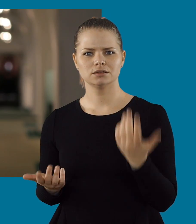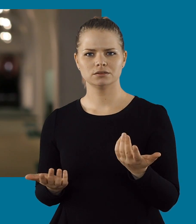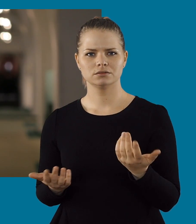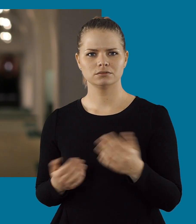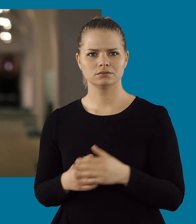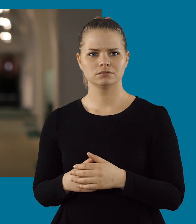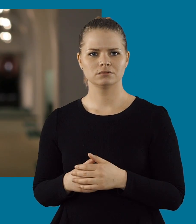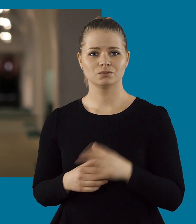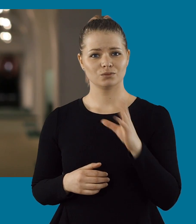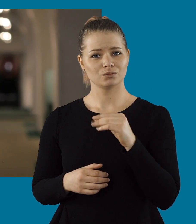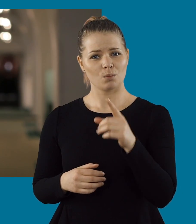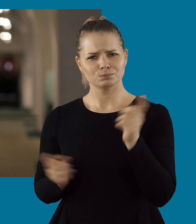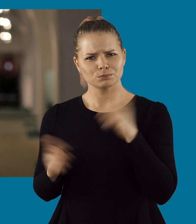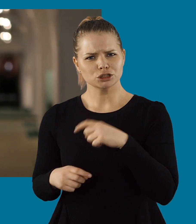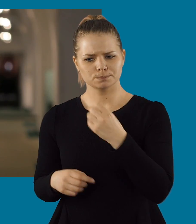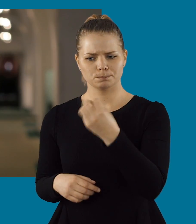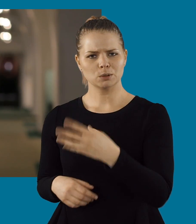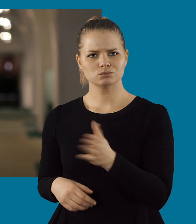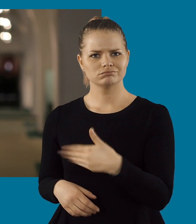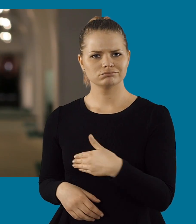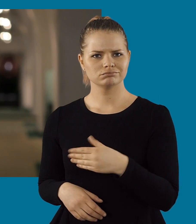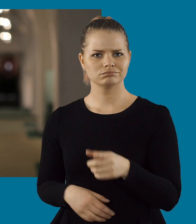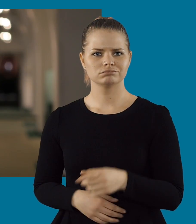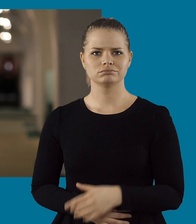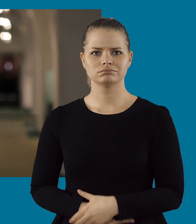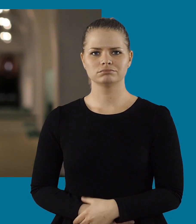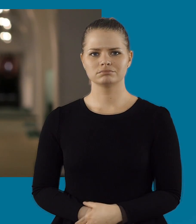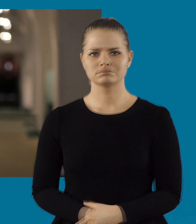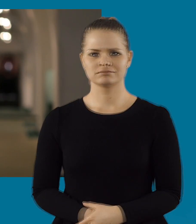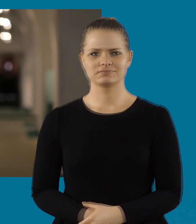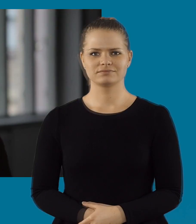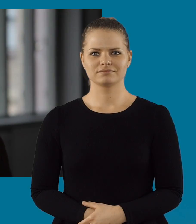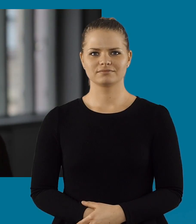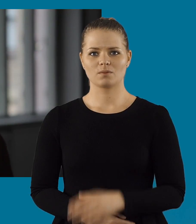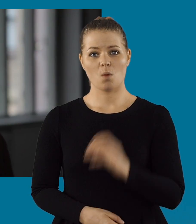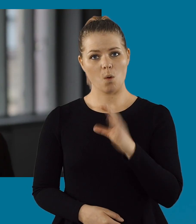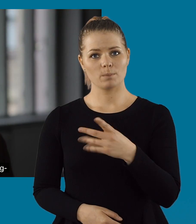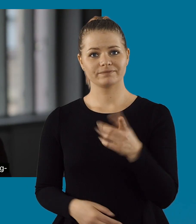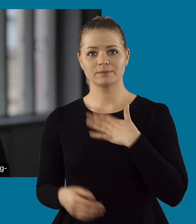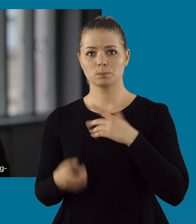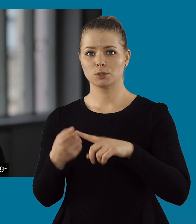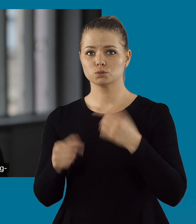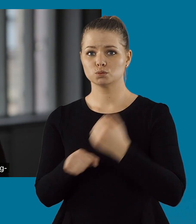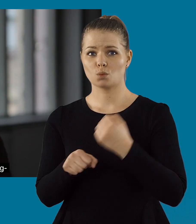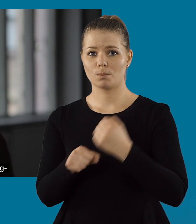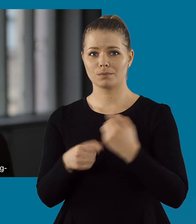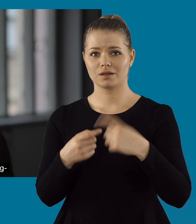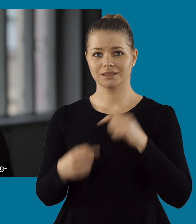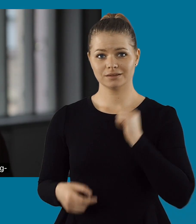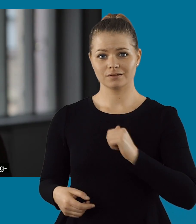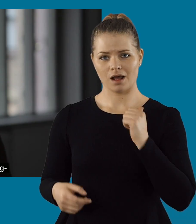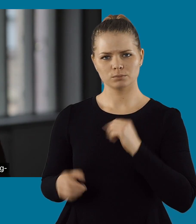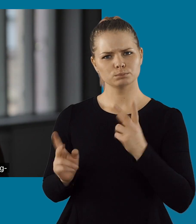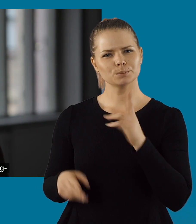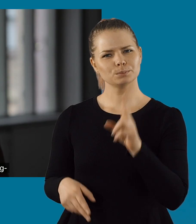då kommer du inte kunna att prioriterera ner den frågan. Om vi börjar jobba med tillgänglighet är det